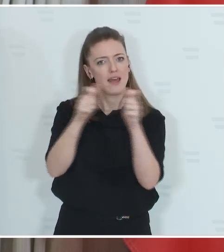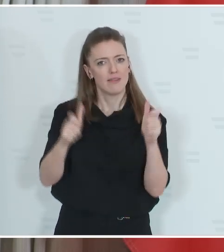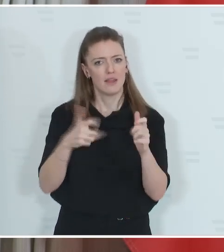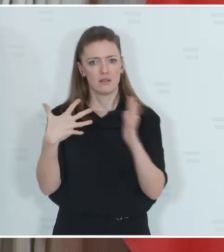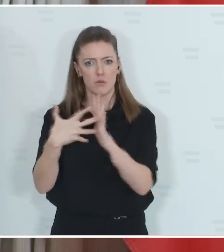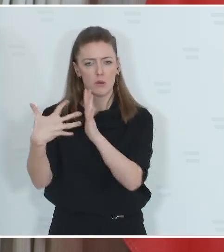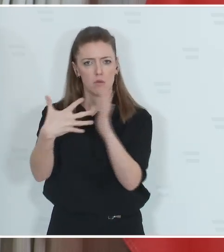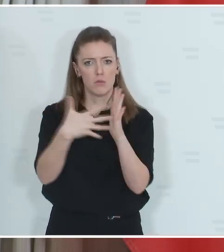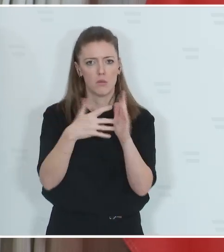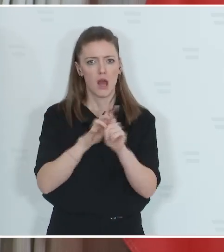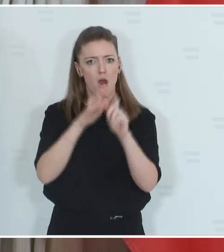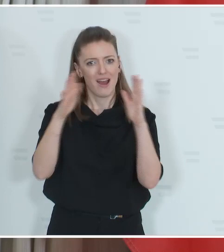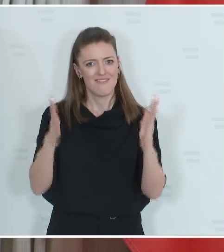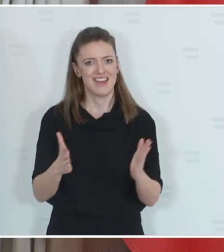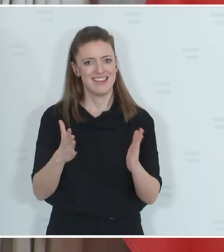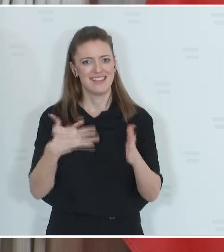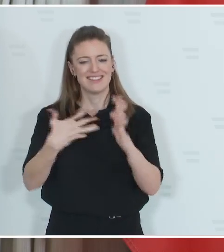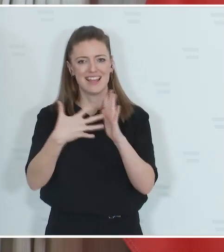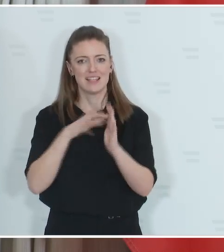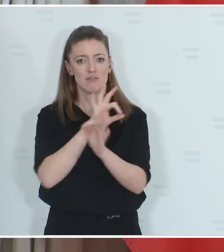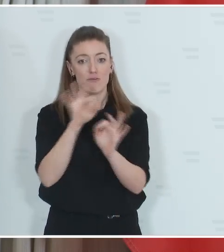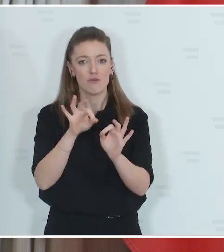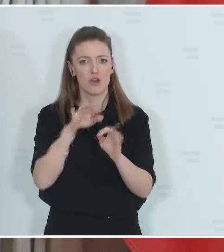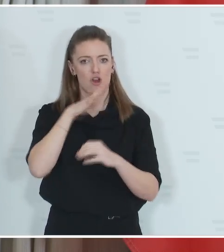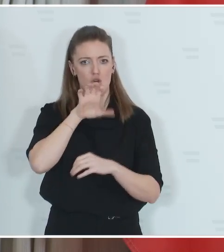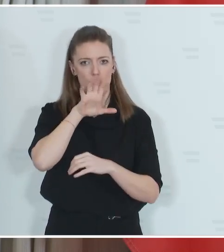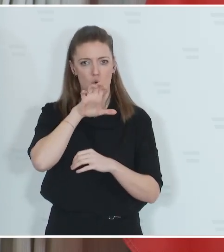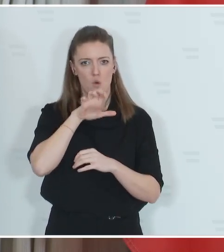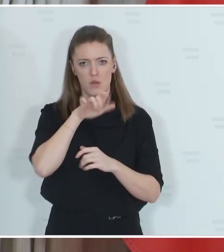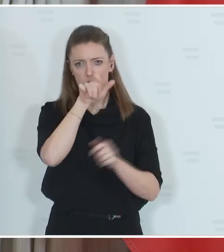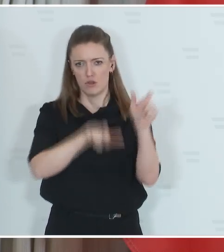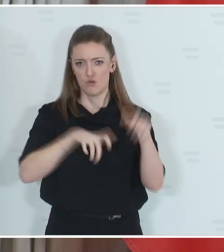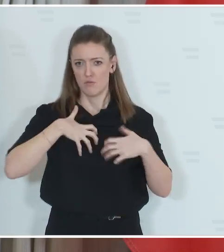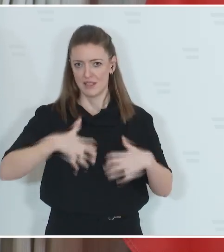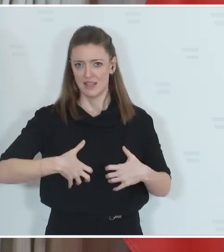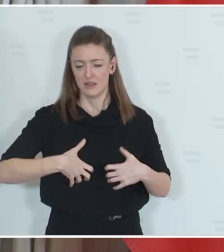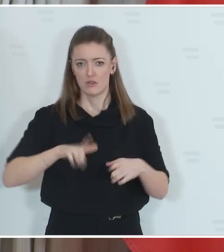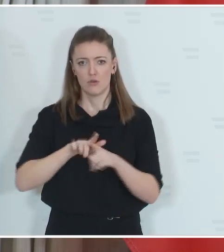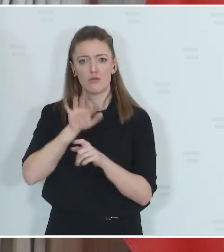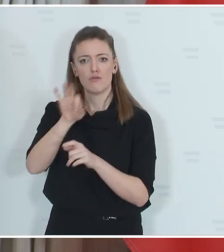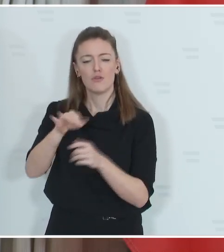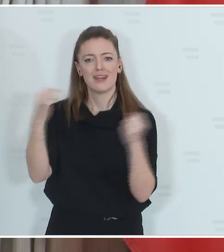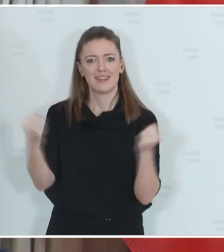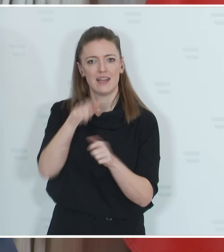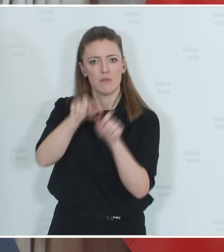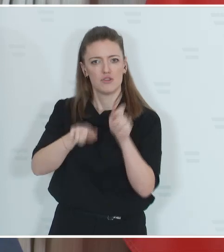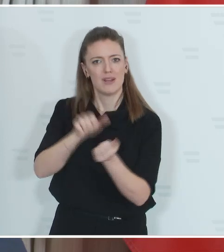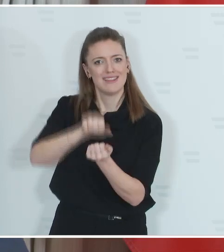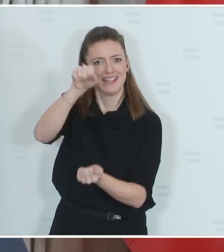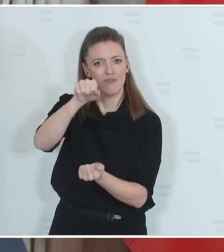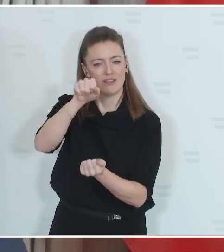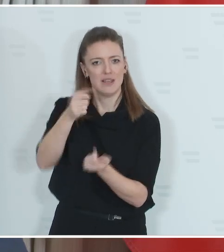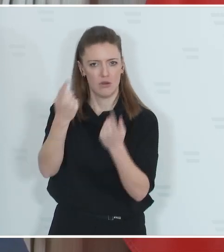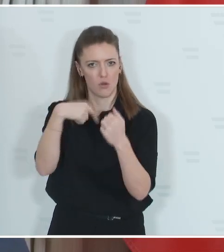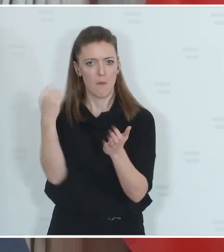Hunde, eine Prüfung für die Hundehalterinnen und eine Zertifizierung der Trainerinnen. Wie genau